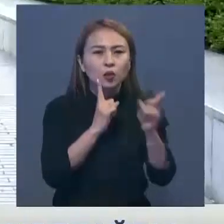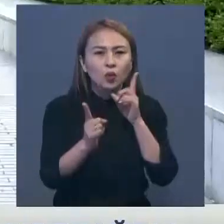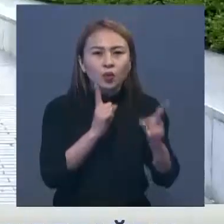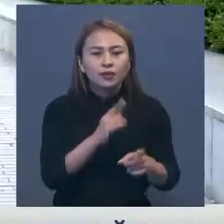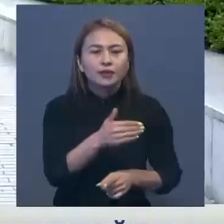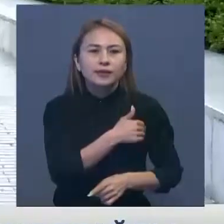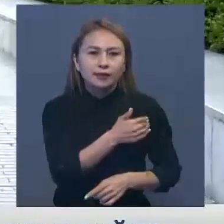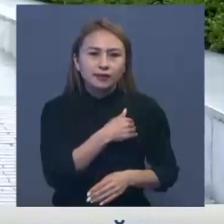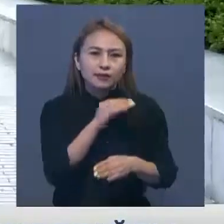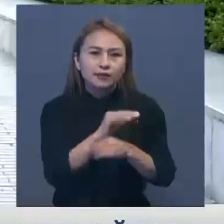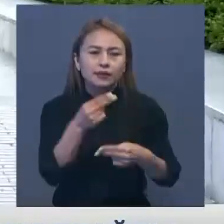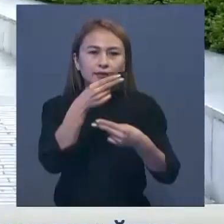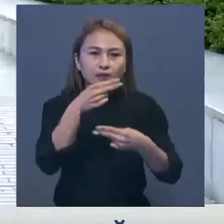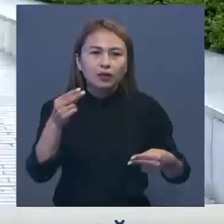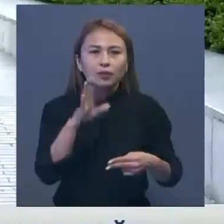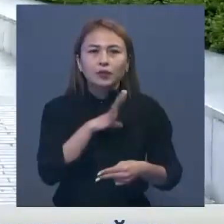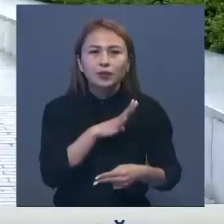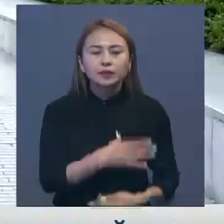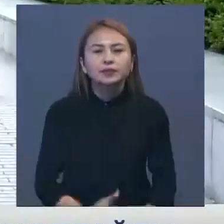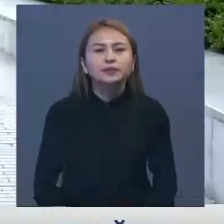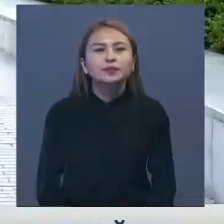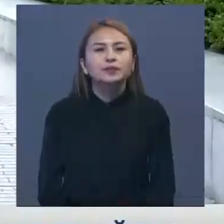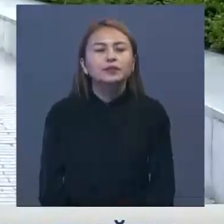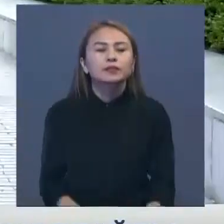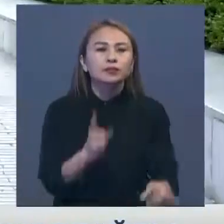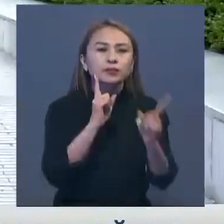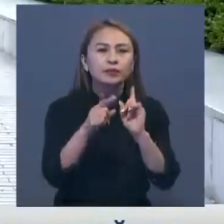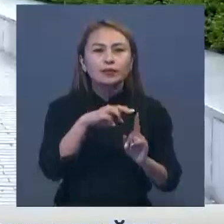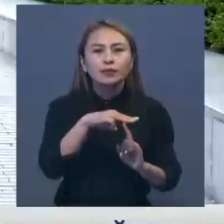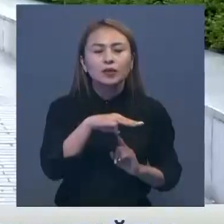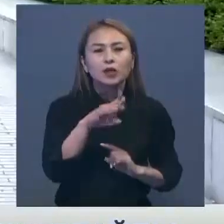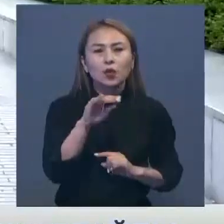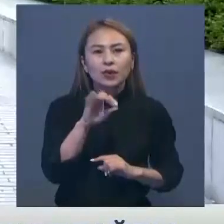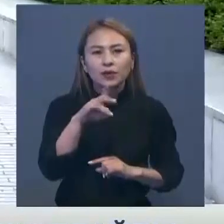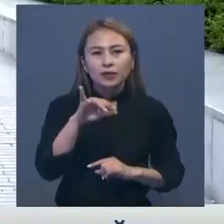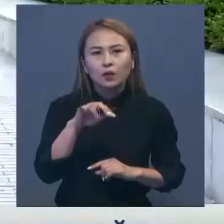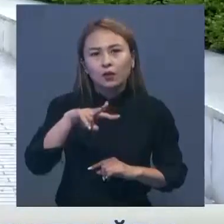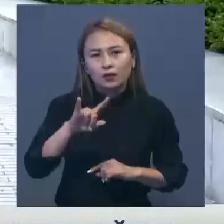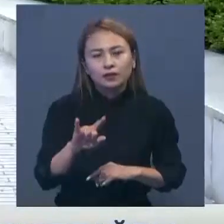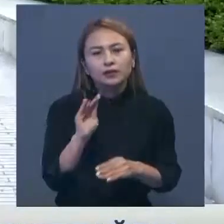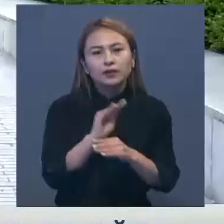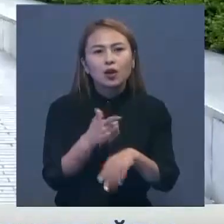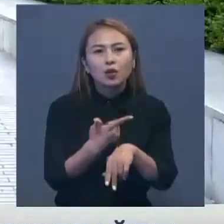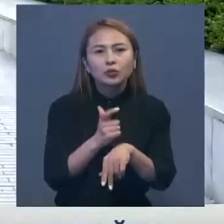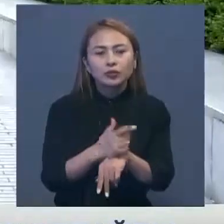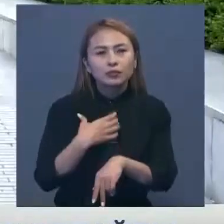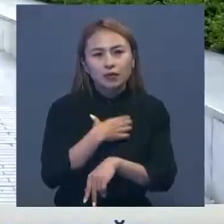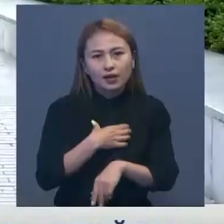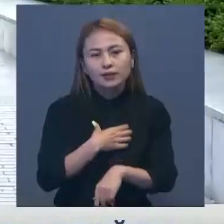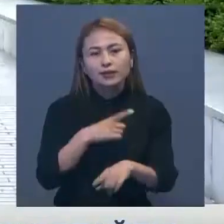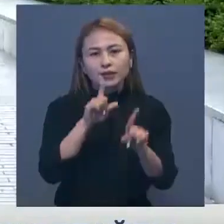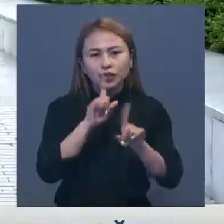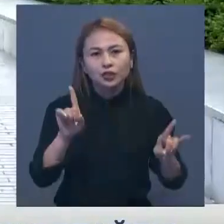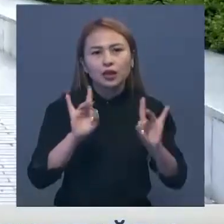негізгі тақырып тарын бірі болды. Женда мұқтартылы берді бұл мәселенің маңыздылығын ерекше